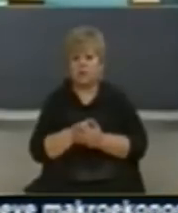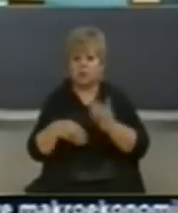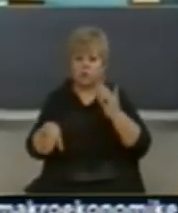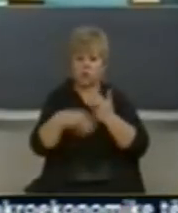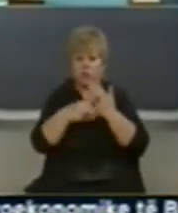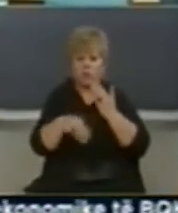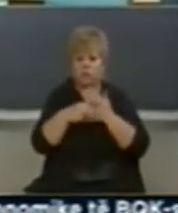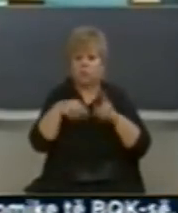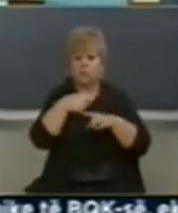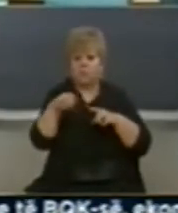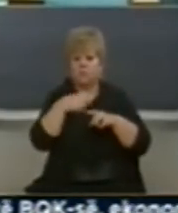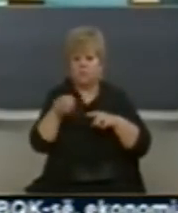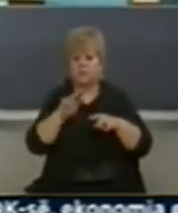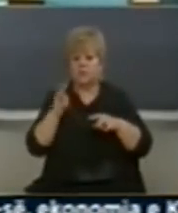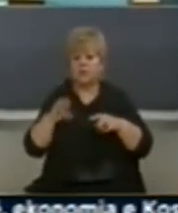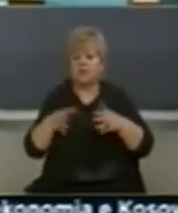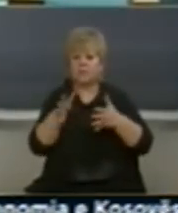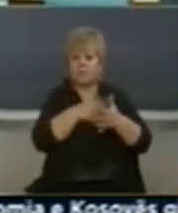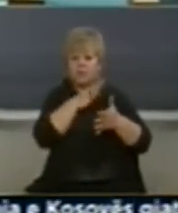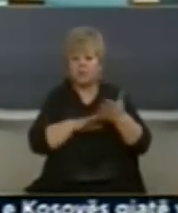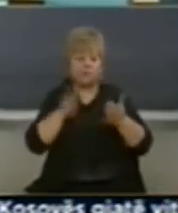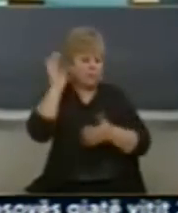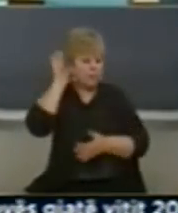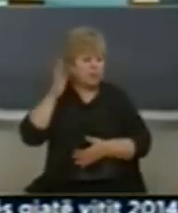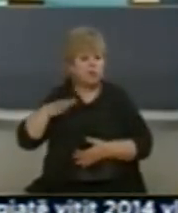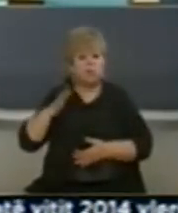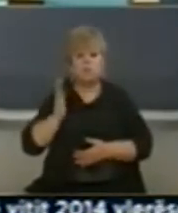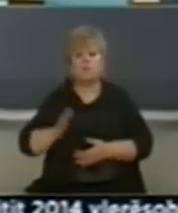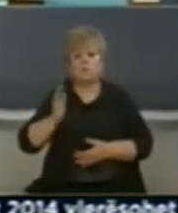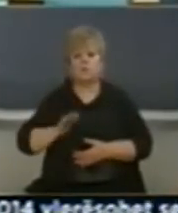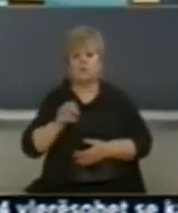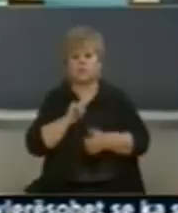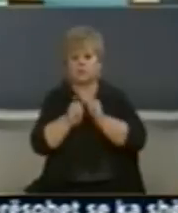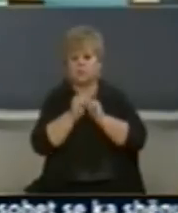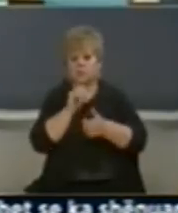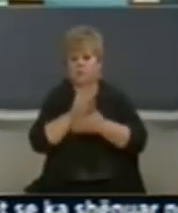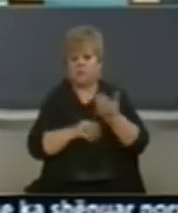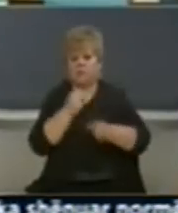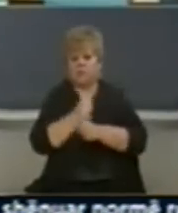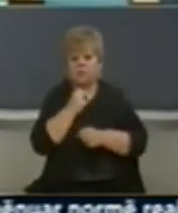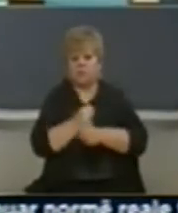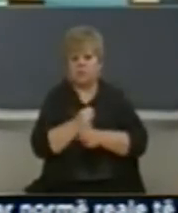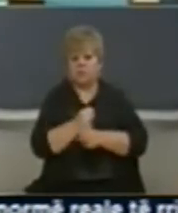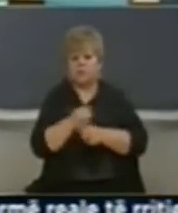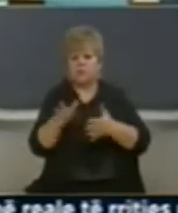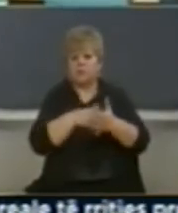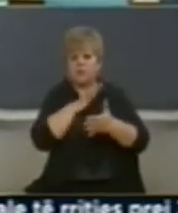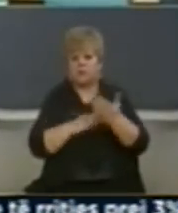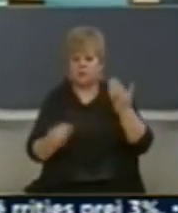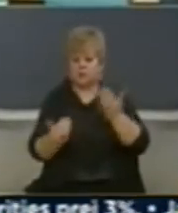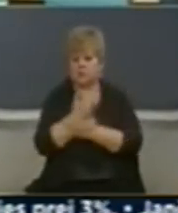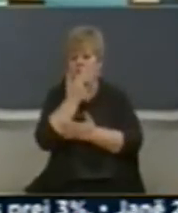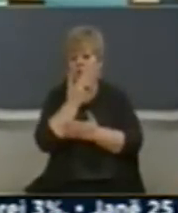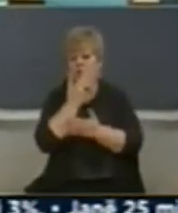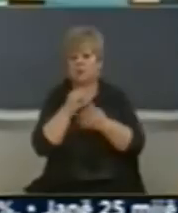reflektuar politikat e tjera të kësaj fushë Ministria Kulturës, Rinis dhe Sportit ka filuar punen për draftimin e planit të riteve primit